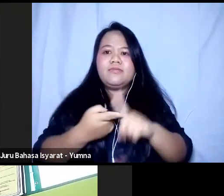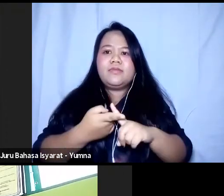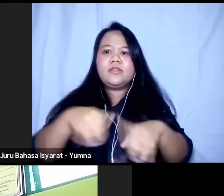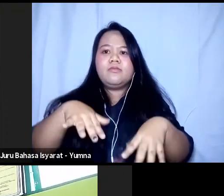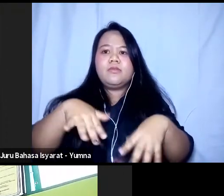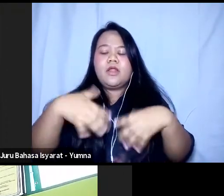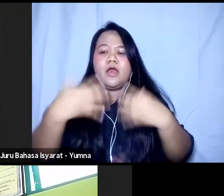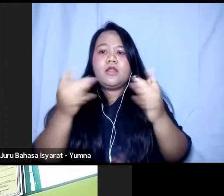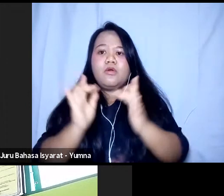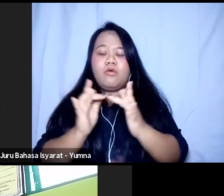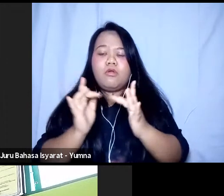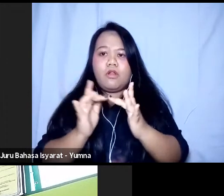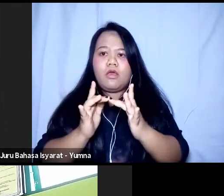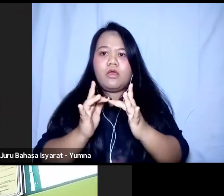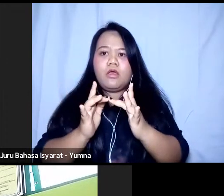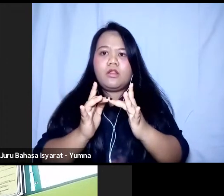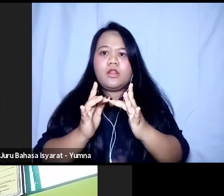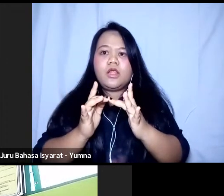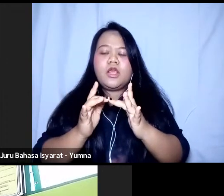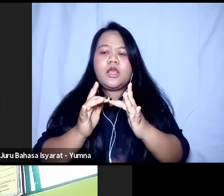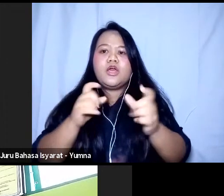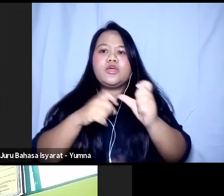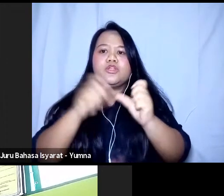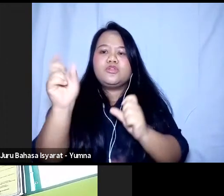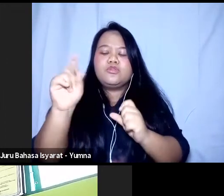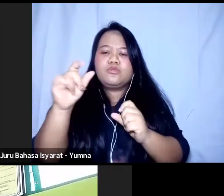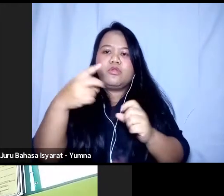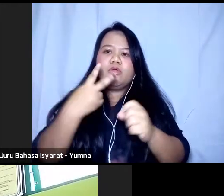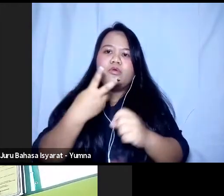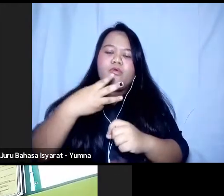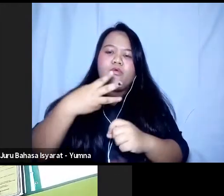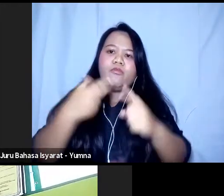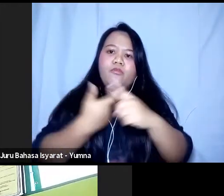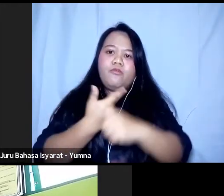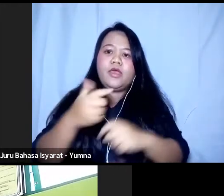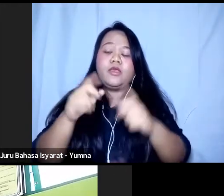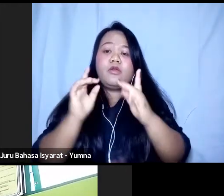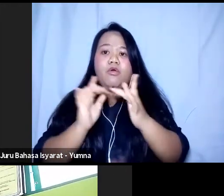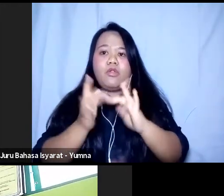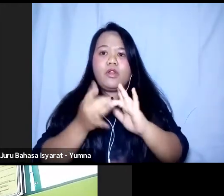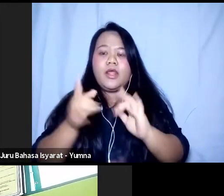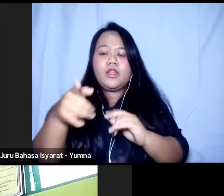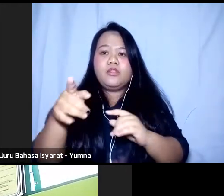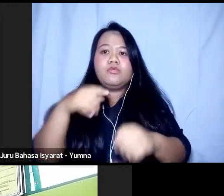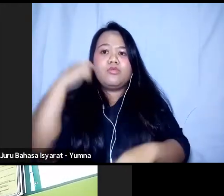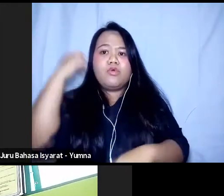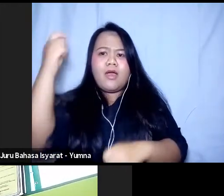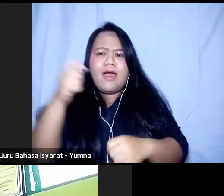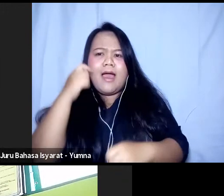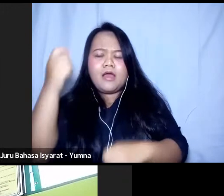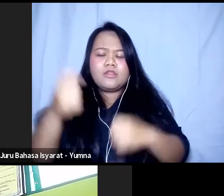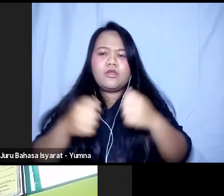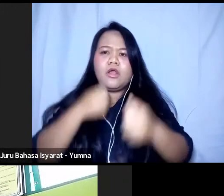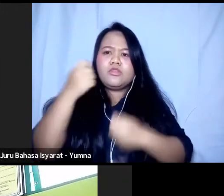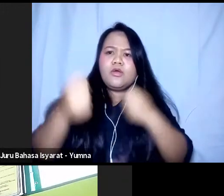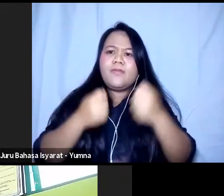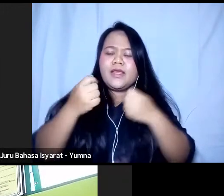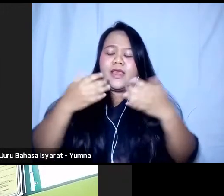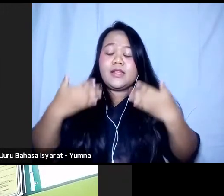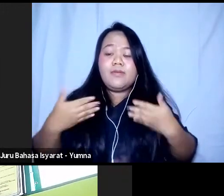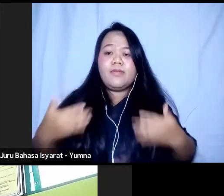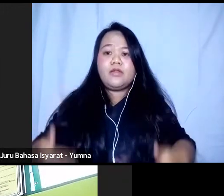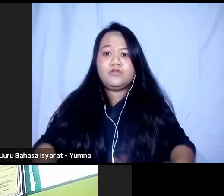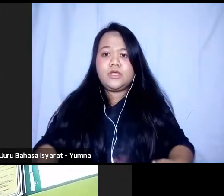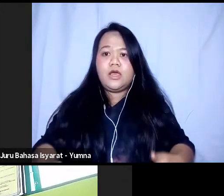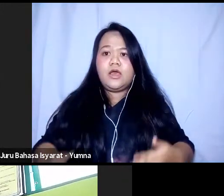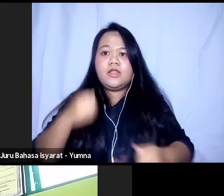Online Jadi Survei Online Ini Ditujukan Dagi Para Aktor Atau Pegiat Kemanusiaan Yang